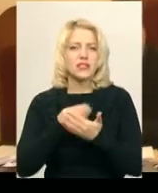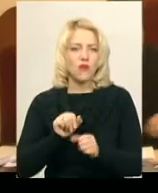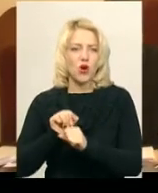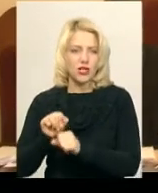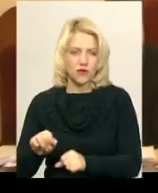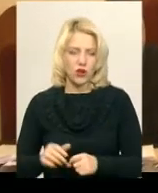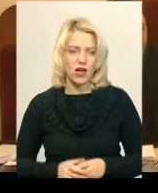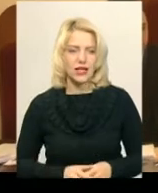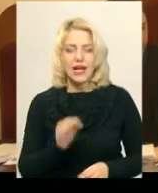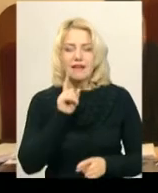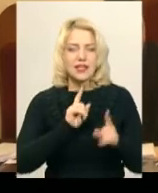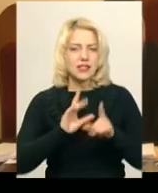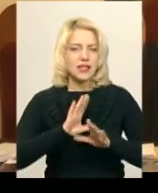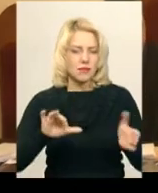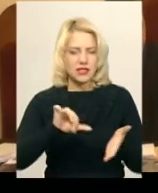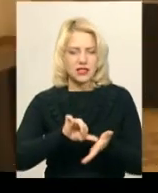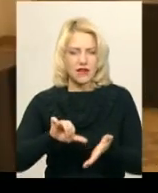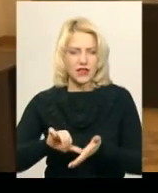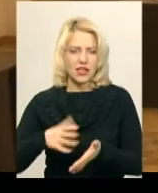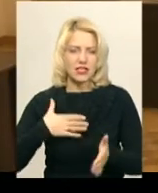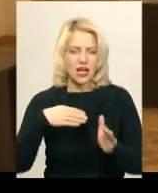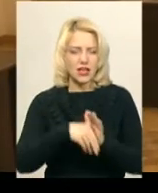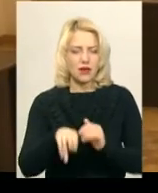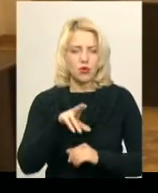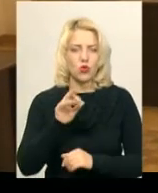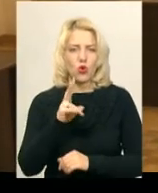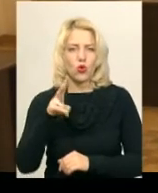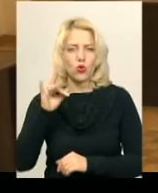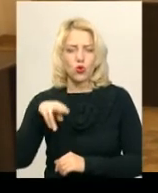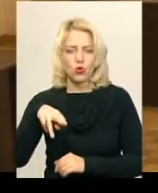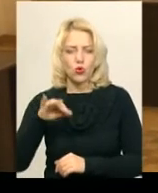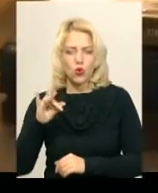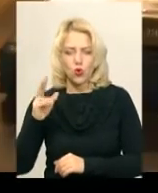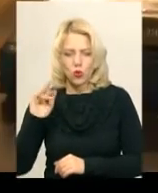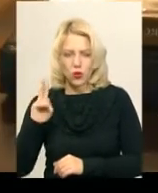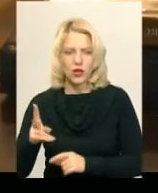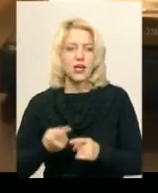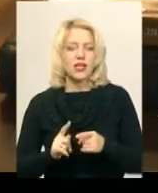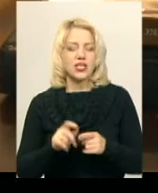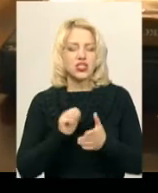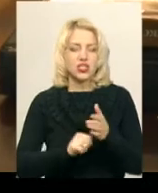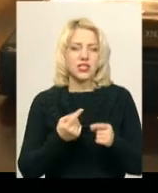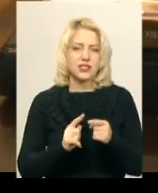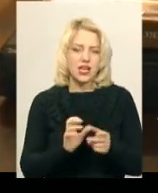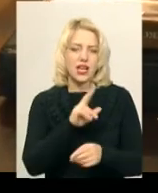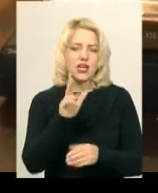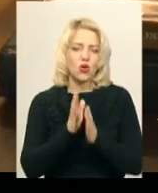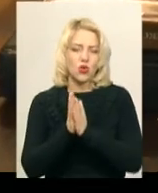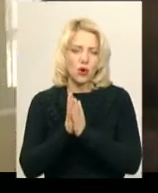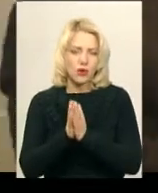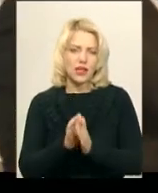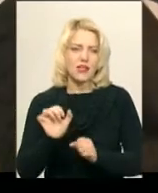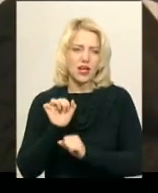На засідання не прийшли представники загиблої Наталії Докторук та цивільні відповідачі у справі. Через це та через клопотання адвоката Романа